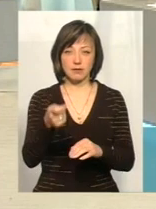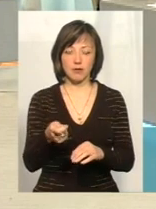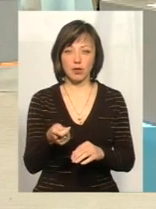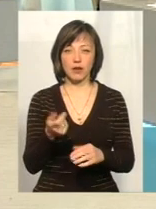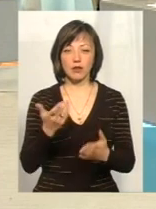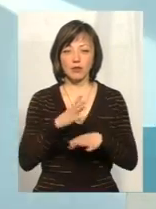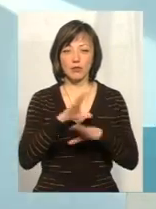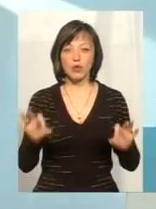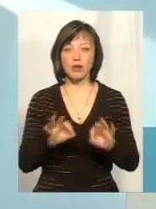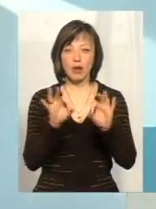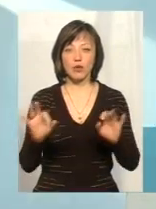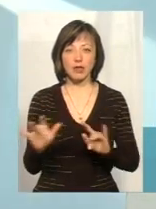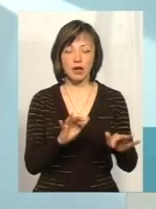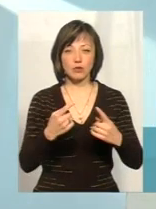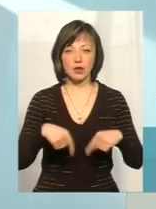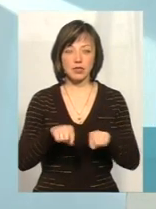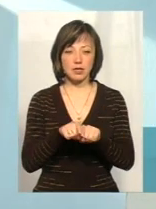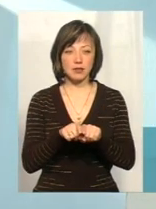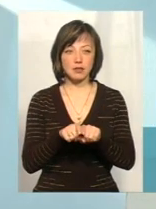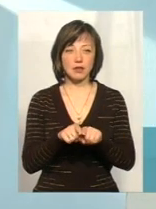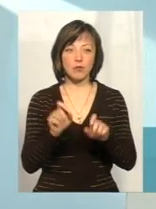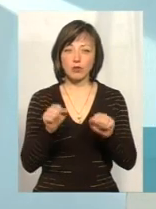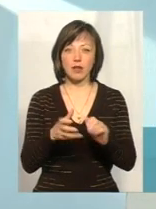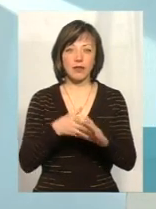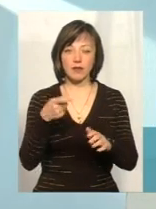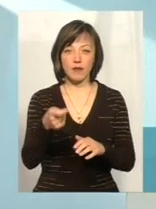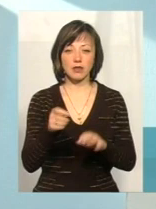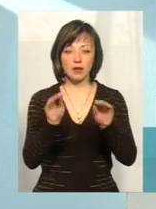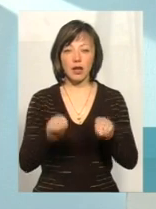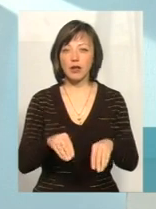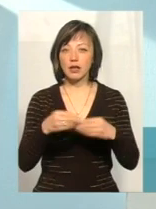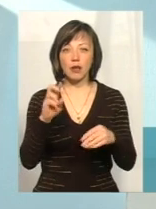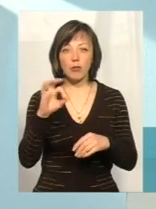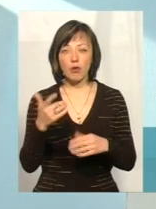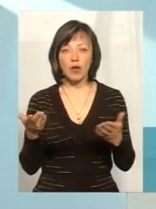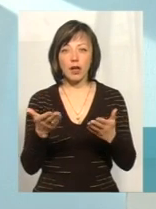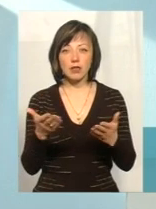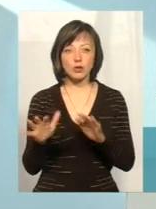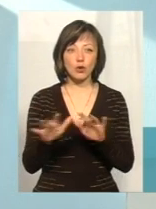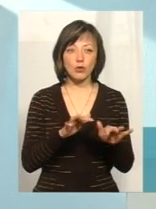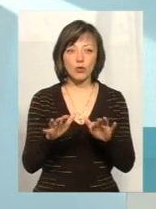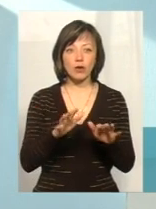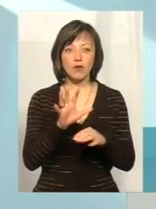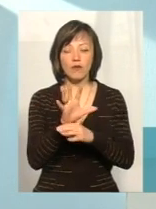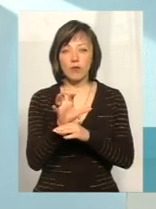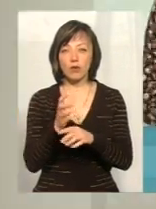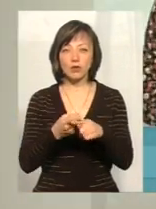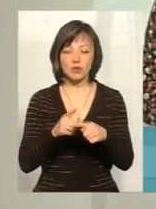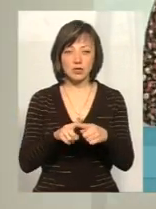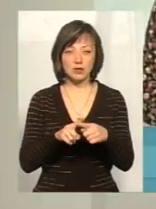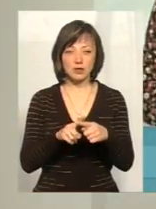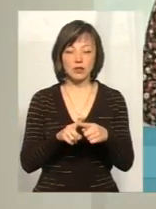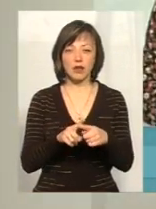Якщо не було ніякої діяльності в організації антикорупційної, ти можеш не здавати. Але якщо, не дай Бог, якийсь там рух, якесь фото, це може ти